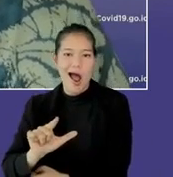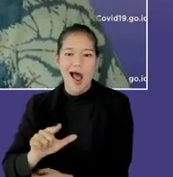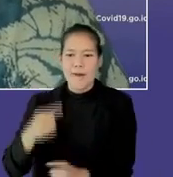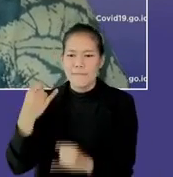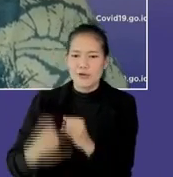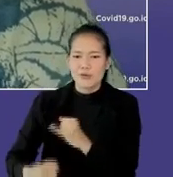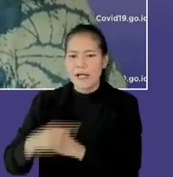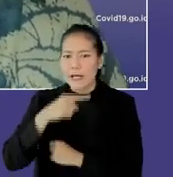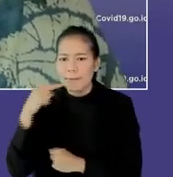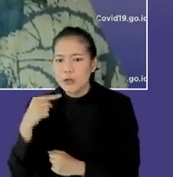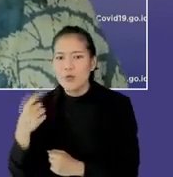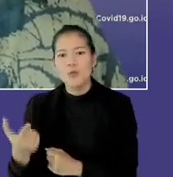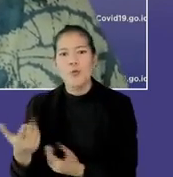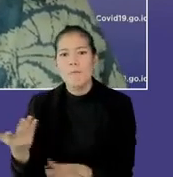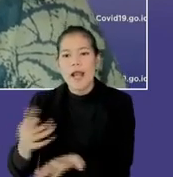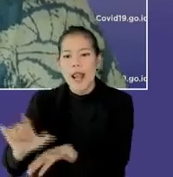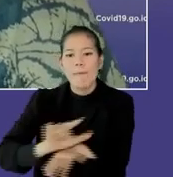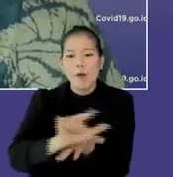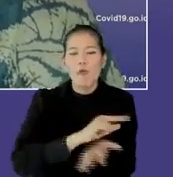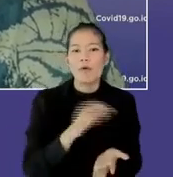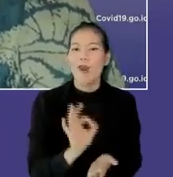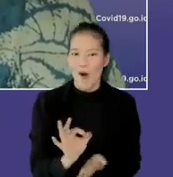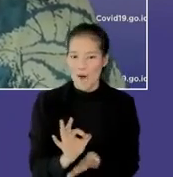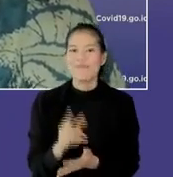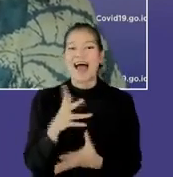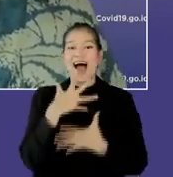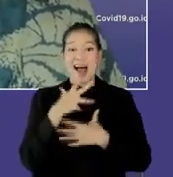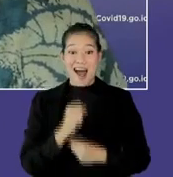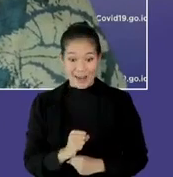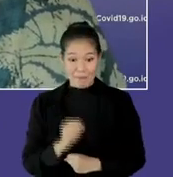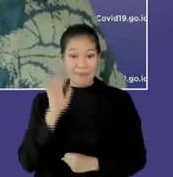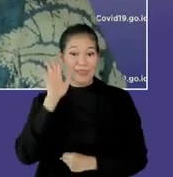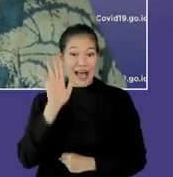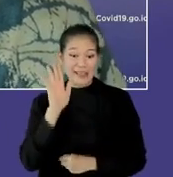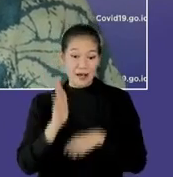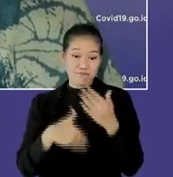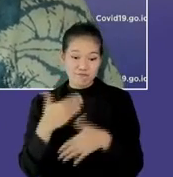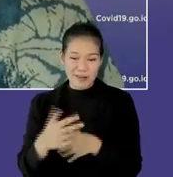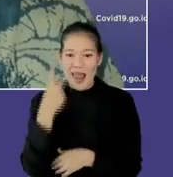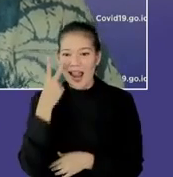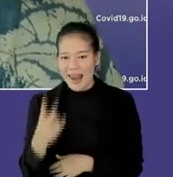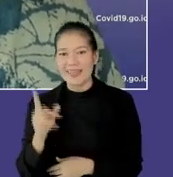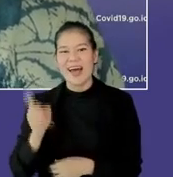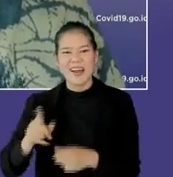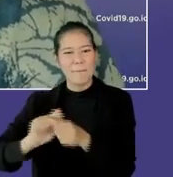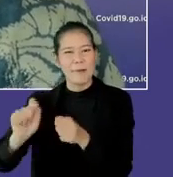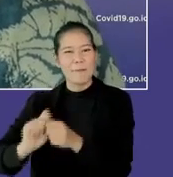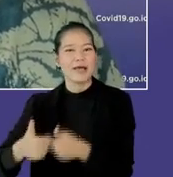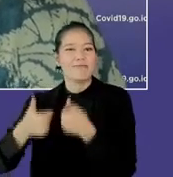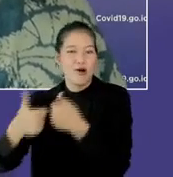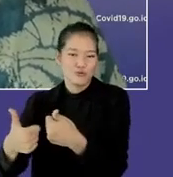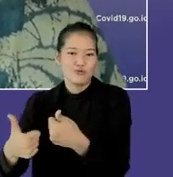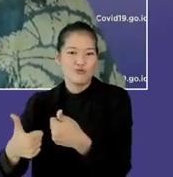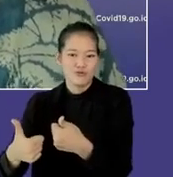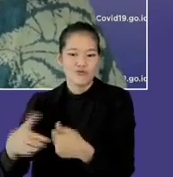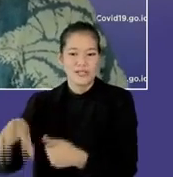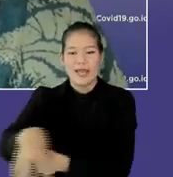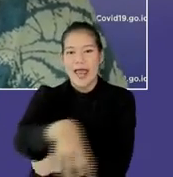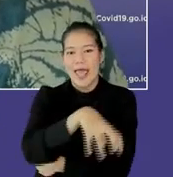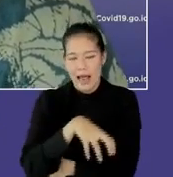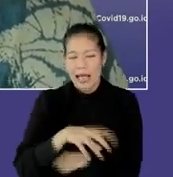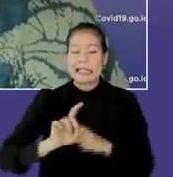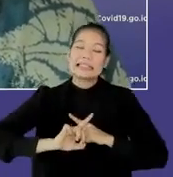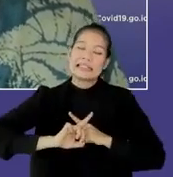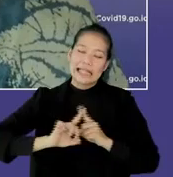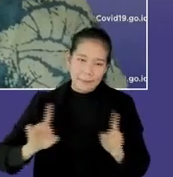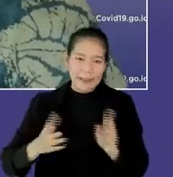terakhir gitu ya, itu sudah kita lakukan, jadi harapannya memang, dalam beberapa pekan ke depan, kita akan mulai melihat improvement, jauh lebih baik lagi di seluruh daerah,